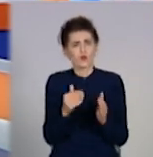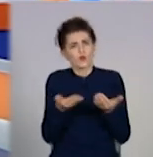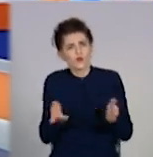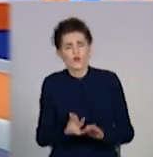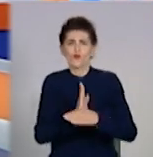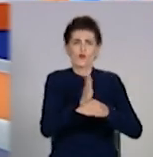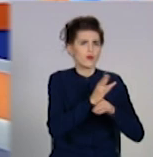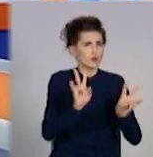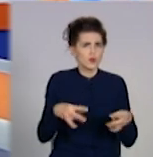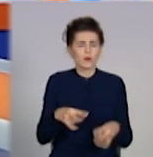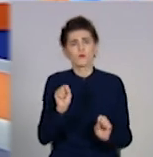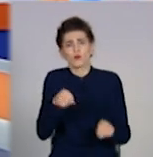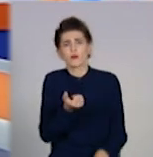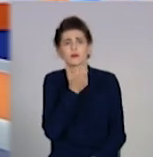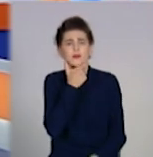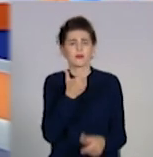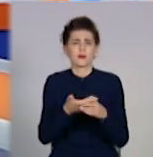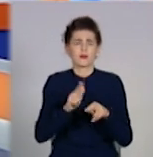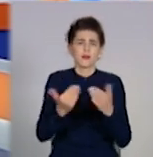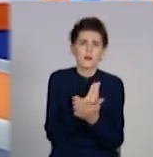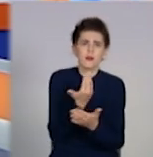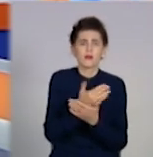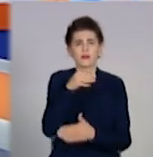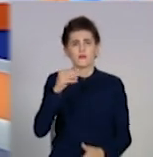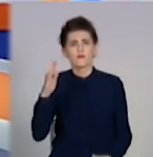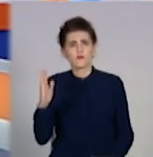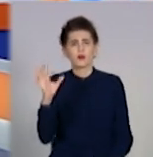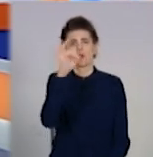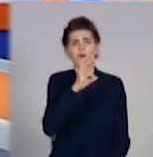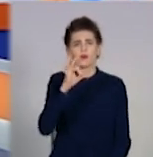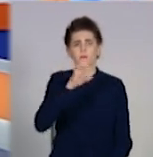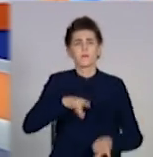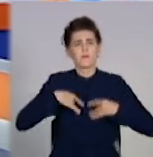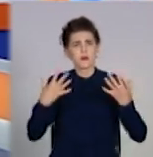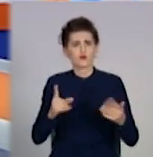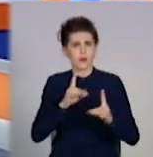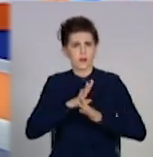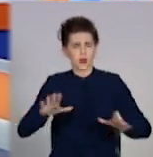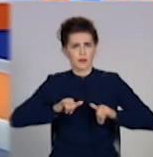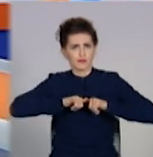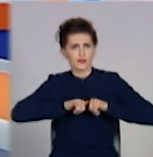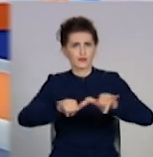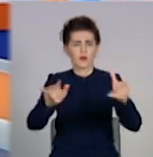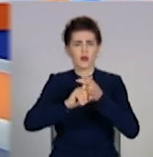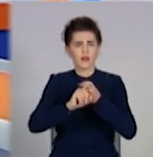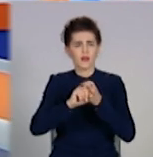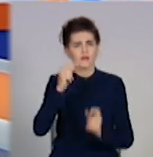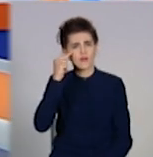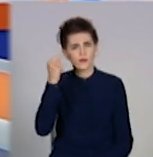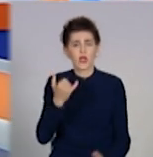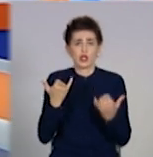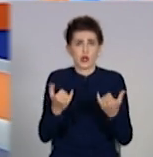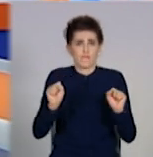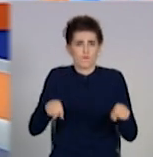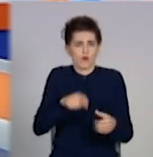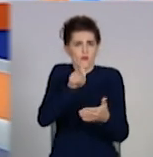інтернеті чи по телебаченню. Радять таке, аби коронавірус не поширювався Україною. Освятити Великодні кошик можна